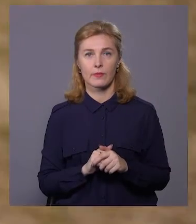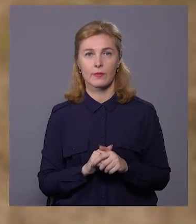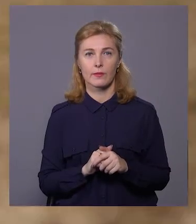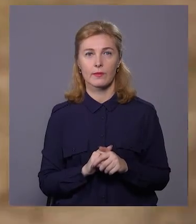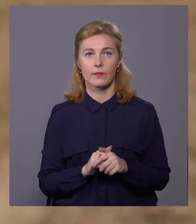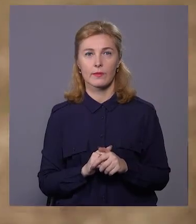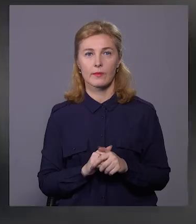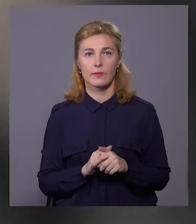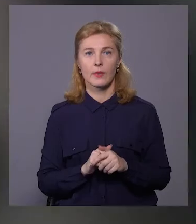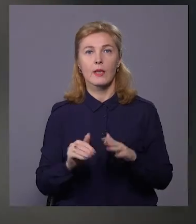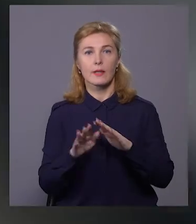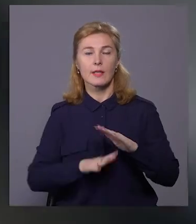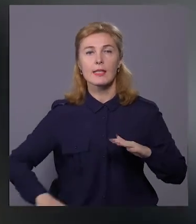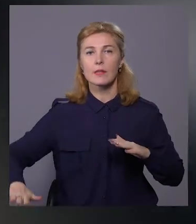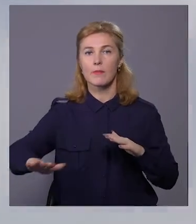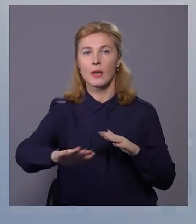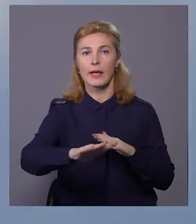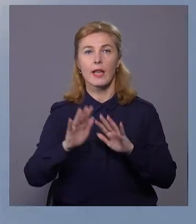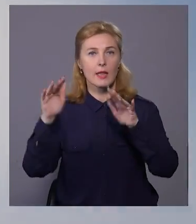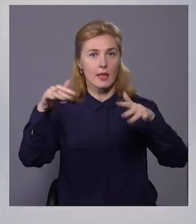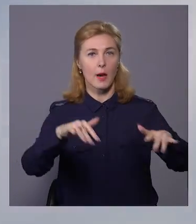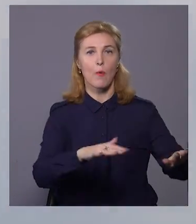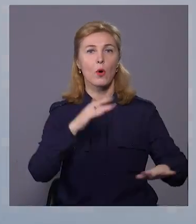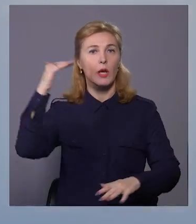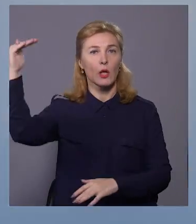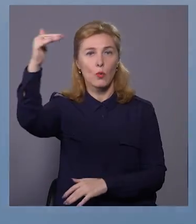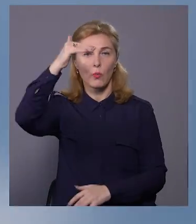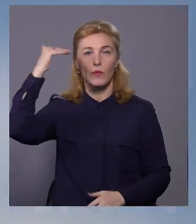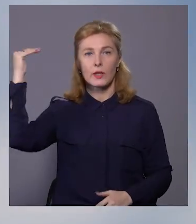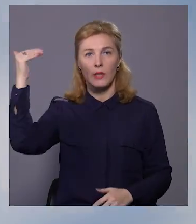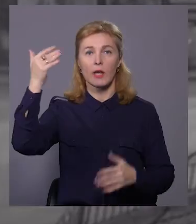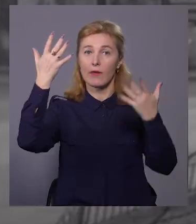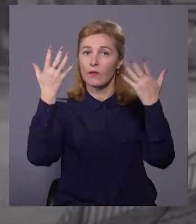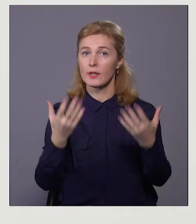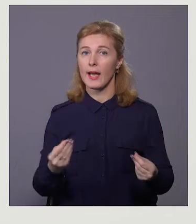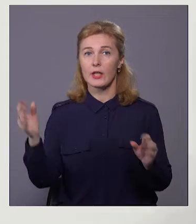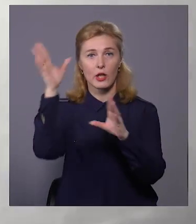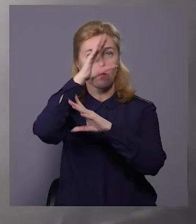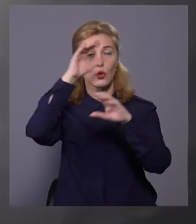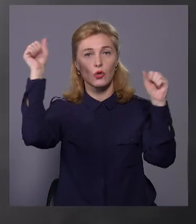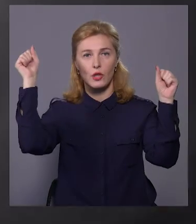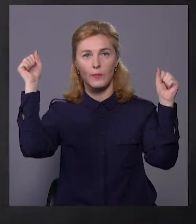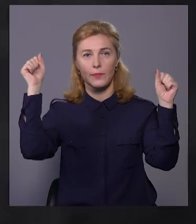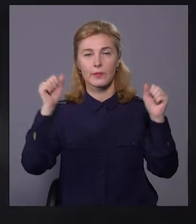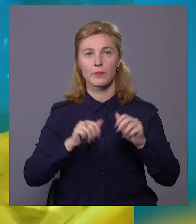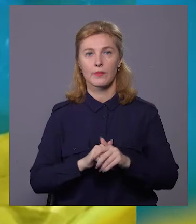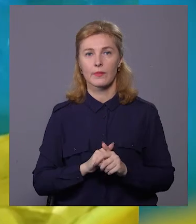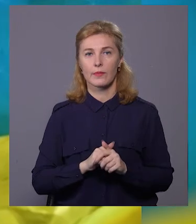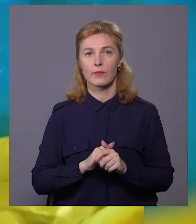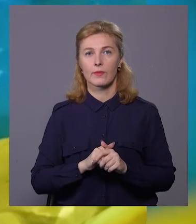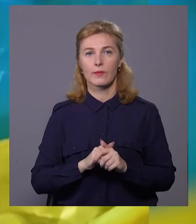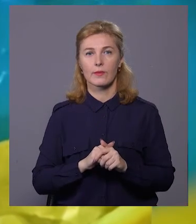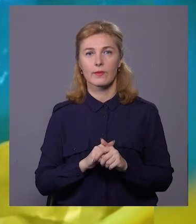На землі, на морі і у полі, в день і в ночі. Вони